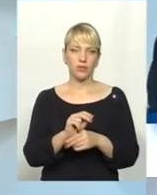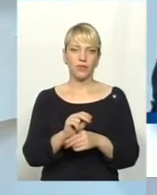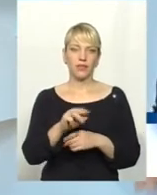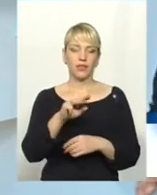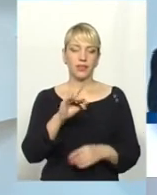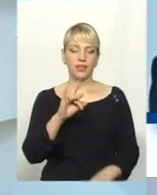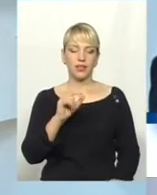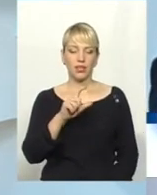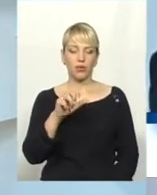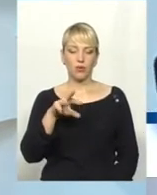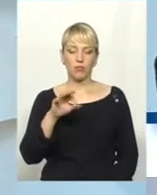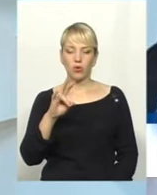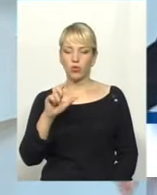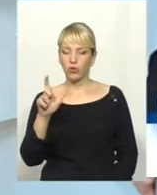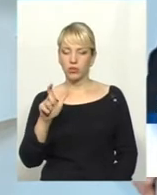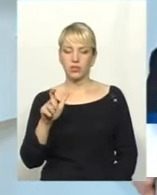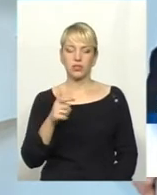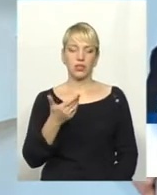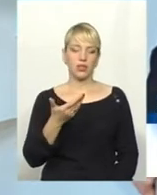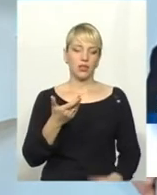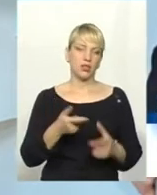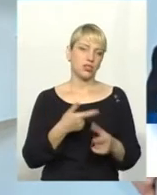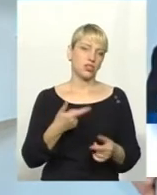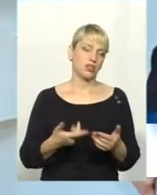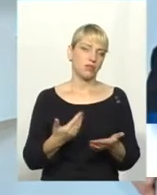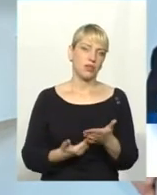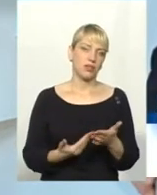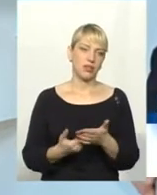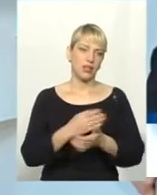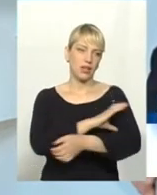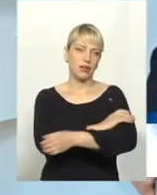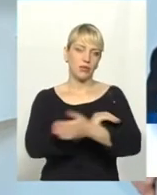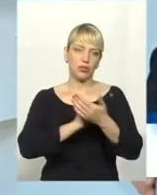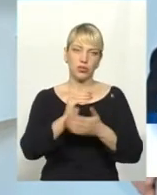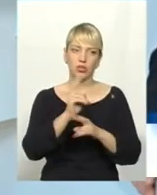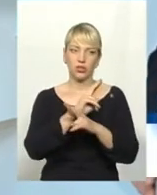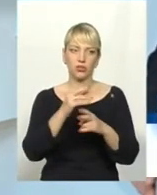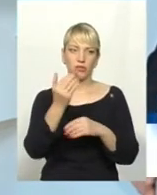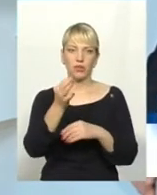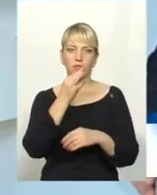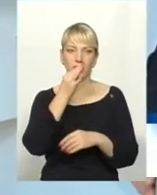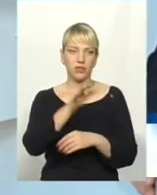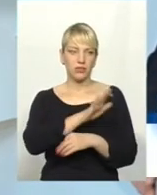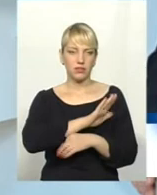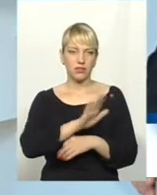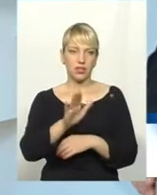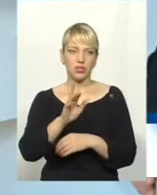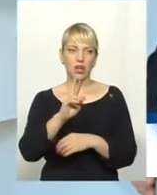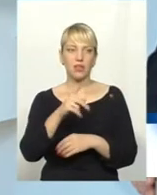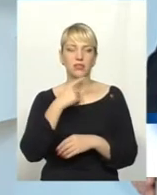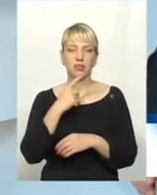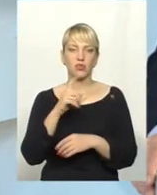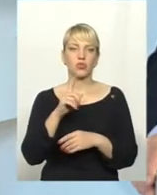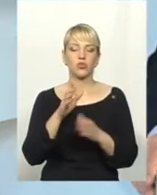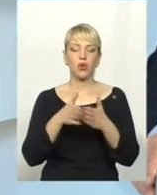Трихомоноз, геморрой, гіпертоній, не важно що. І ніхто вам цього не може сказати, тому що скажуть, а карточки в